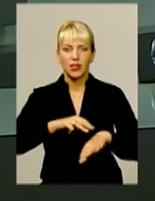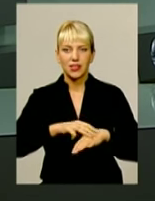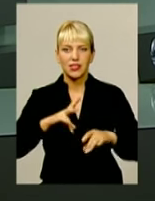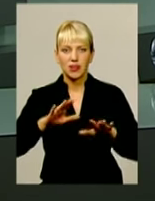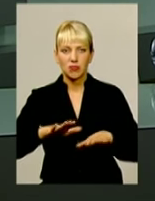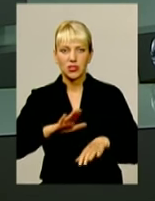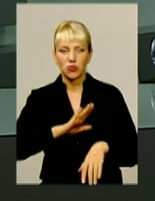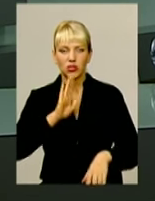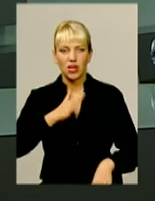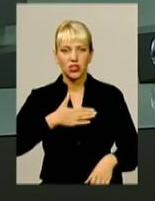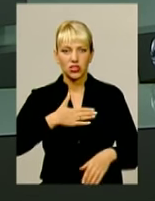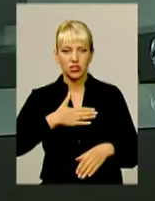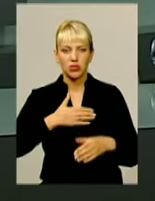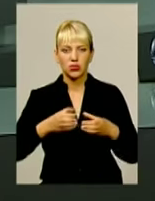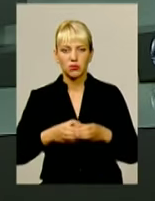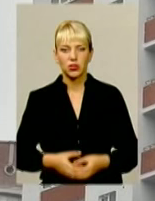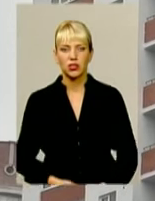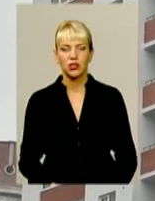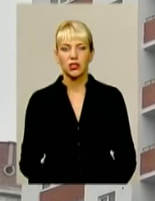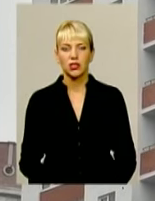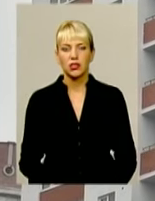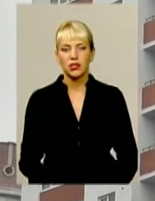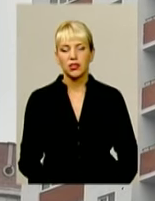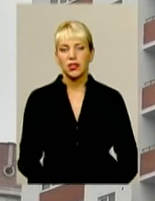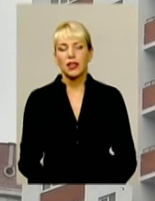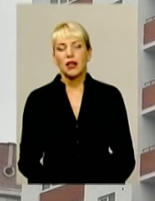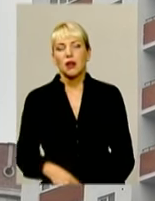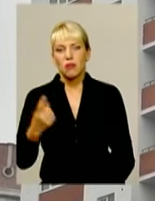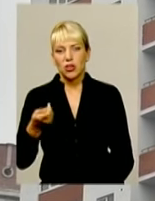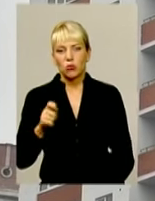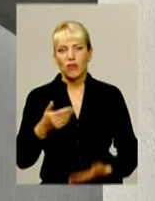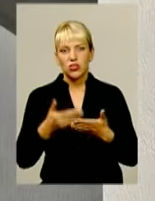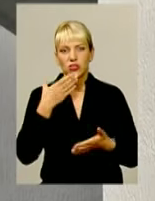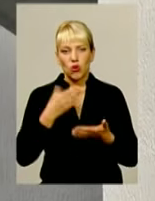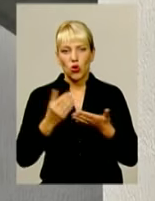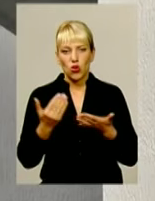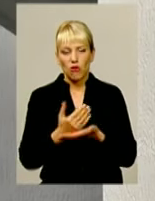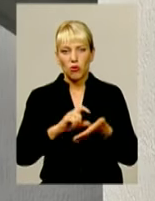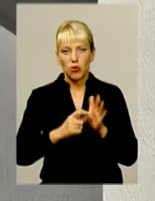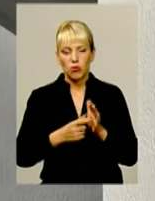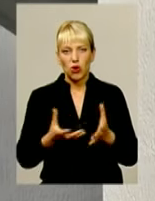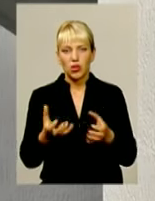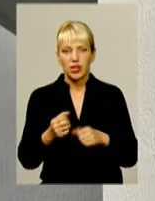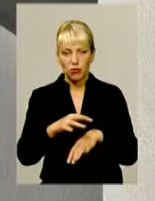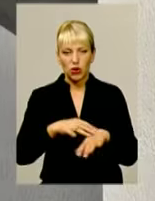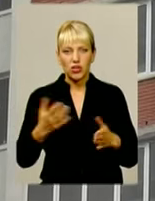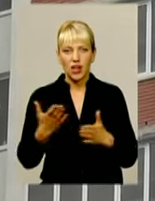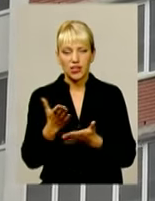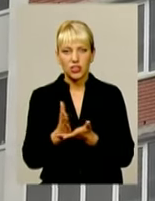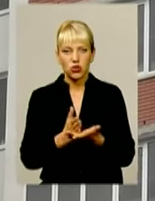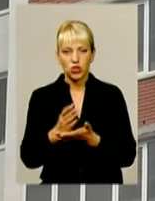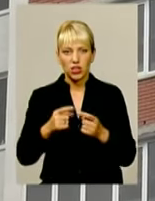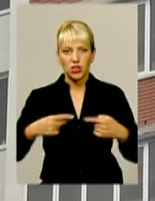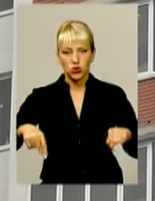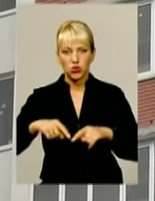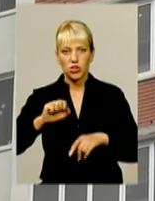На місці побувала і наша знімальна група. Першими ключі від свого нового помешкання отримали правоохоронці, які служили в